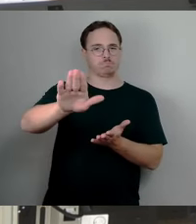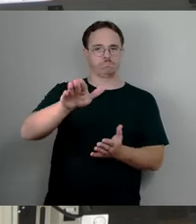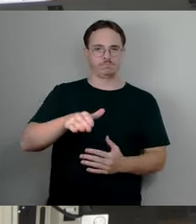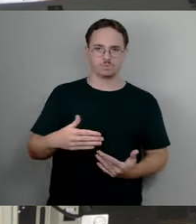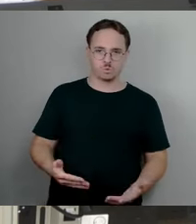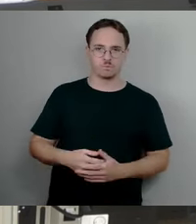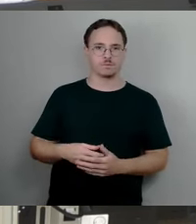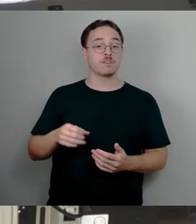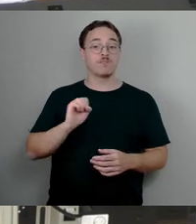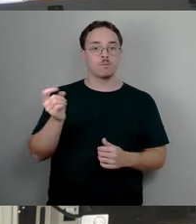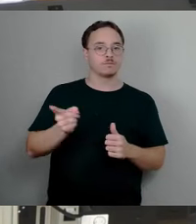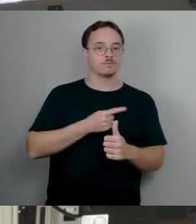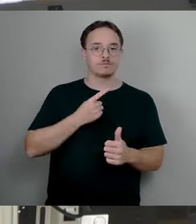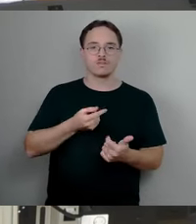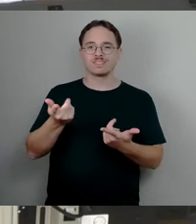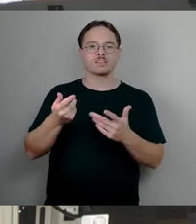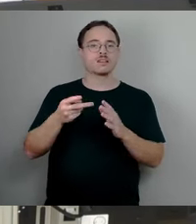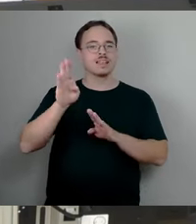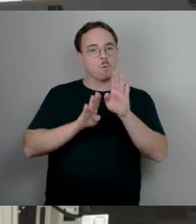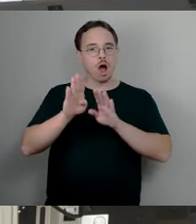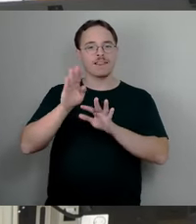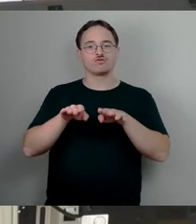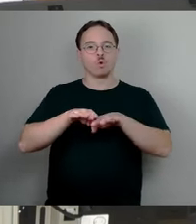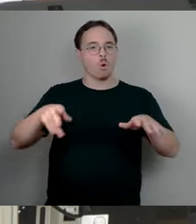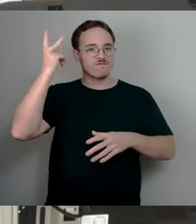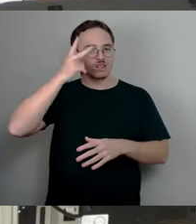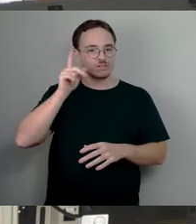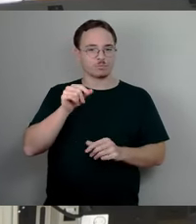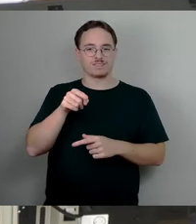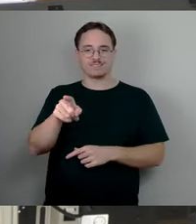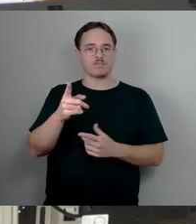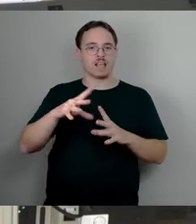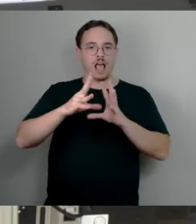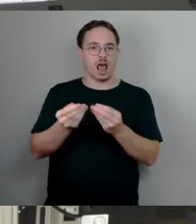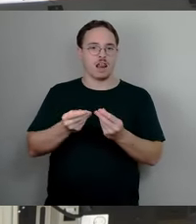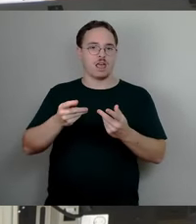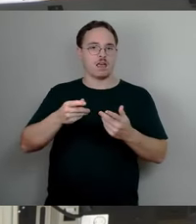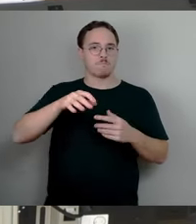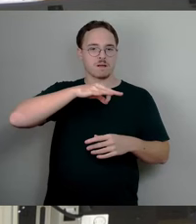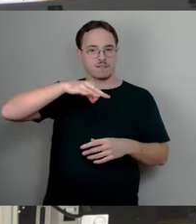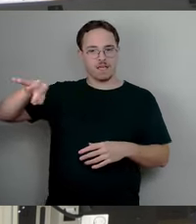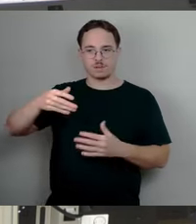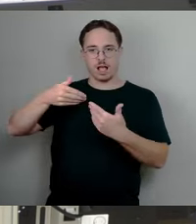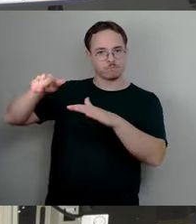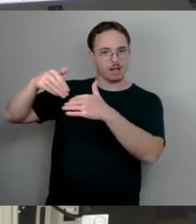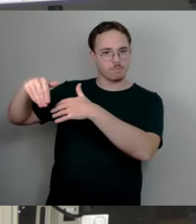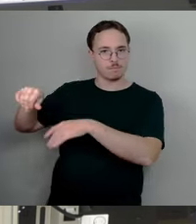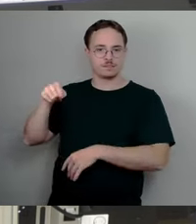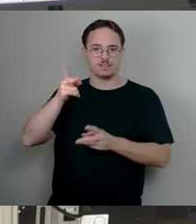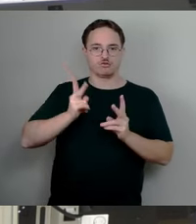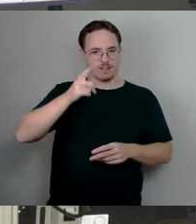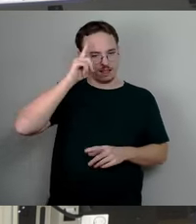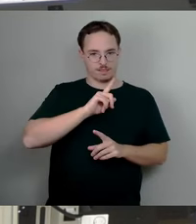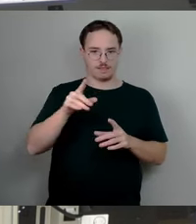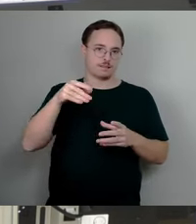explizit alle Parteien ausschließt, die nicht als Fraktion im Stadtrat vertreten sind. Was mich zu der Frage bringt, möchte die